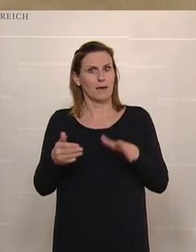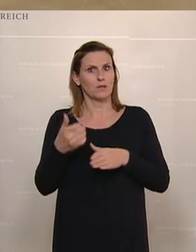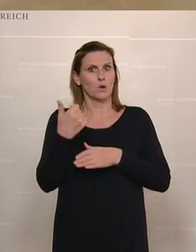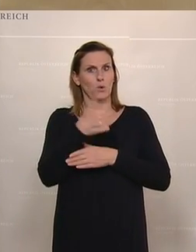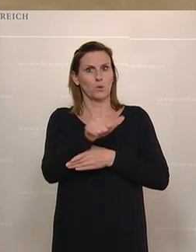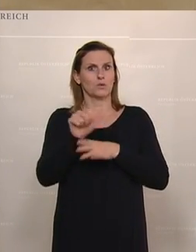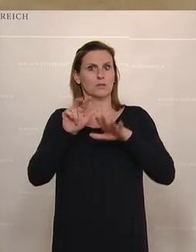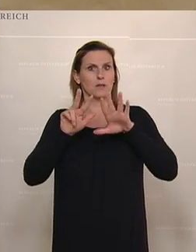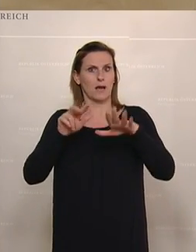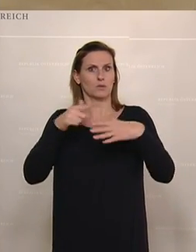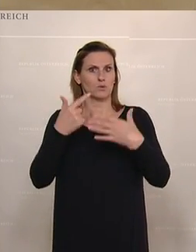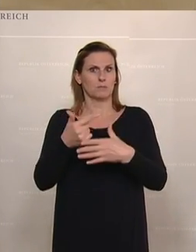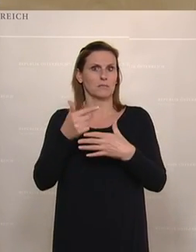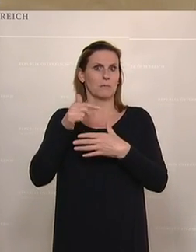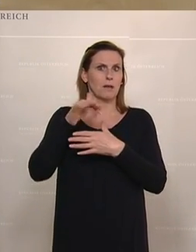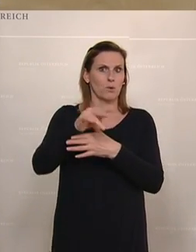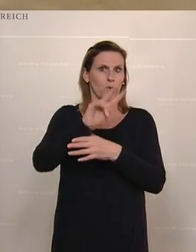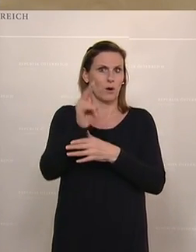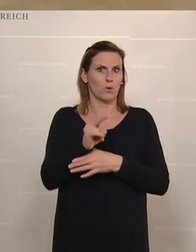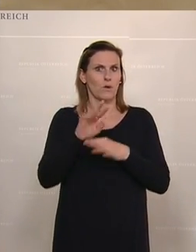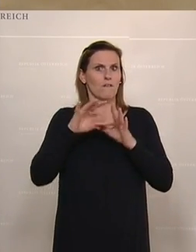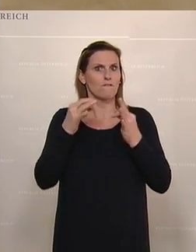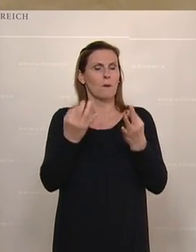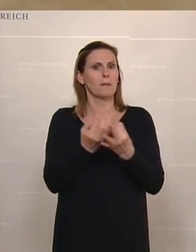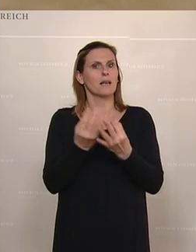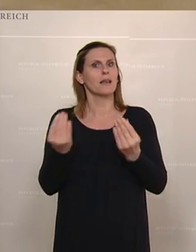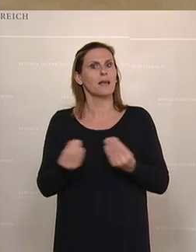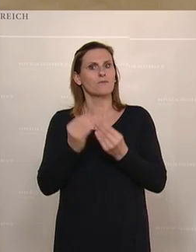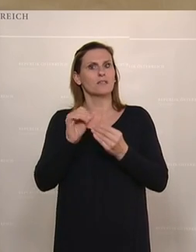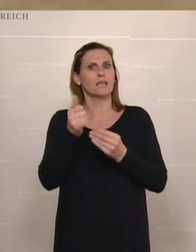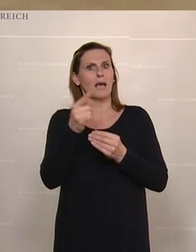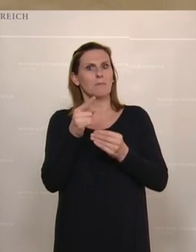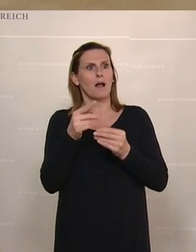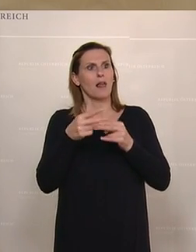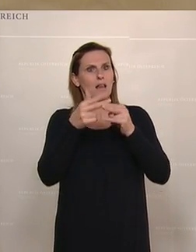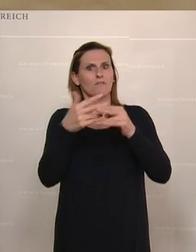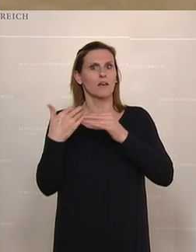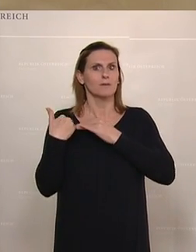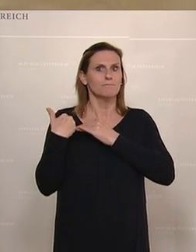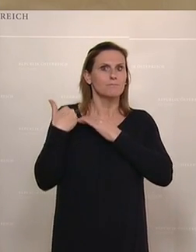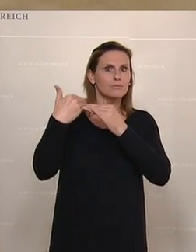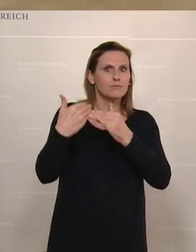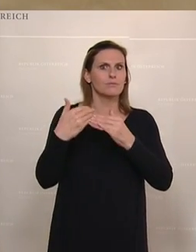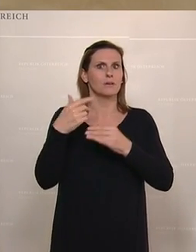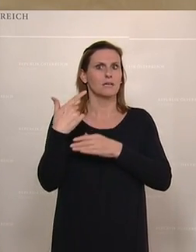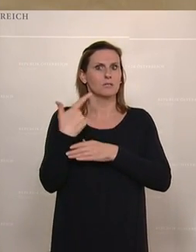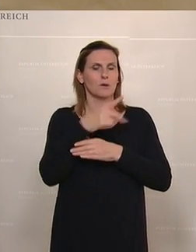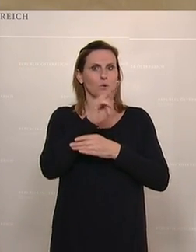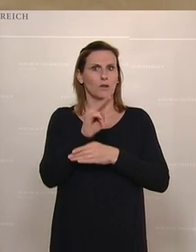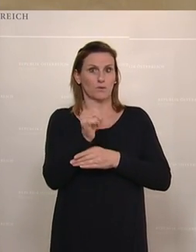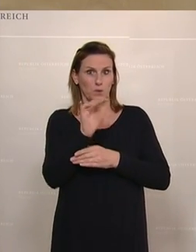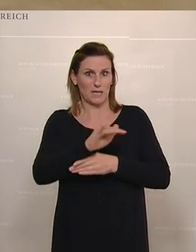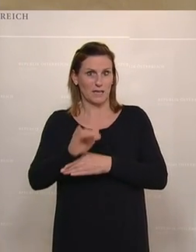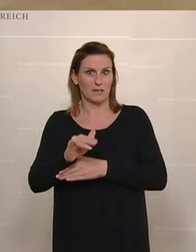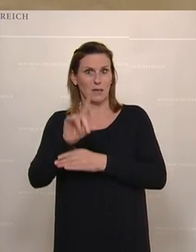178 Millionen Euro die Familien weitgehend mit Einmahlhilfen unterstützt. 200 Euro für jedes Kind in